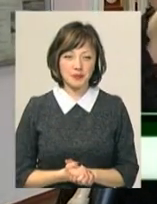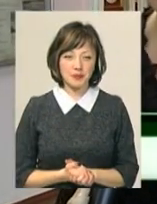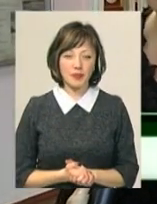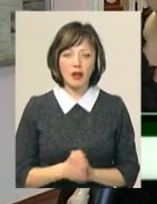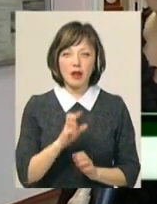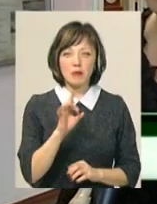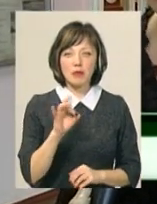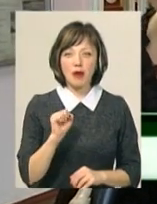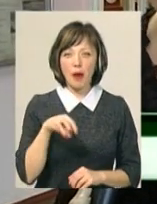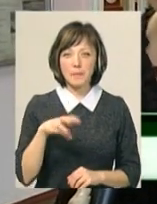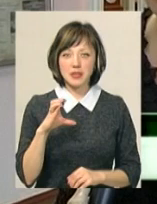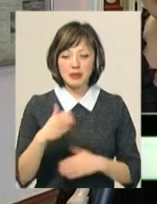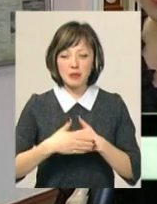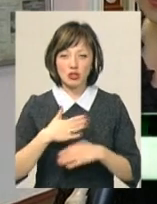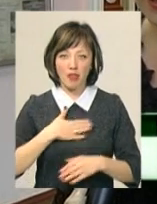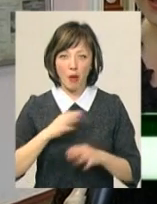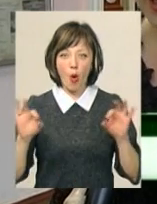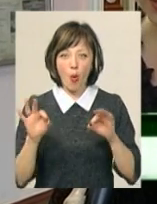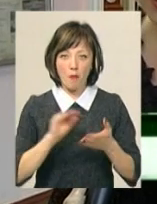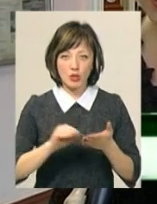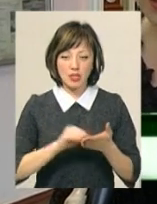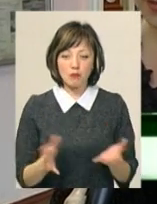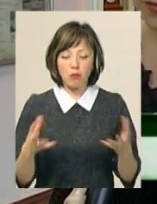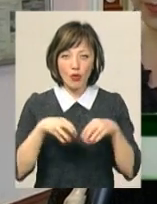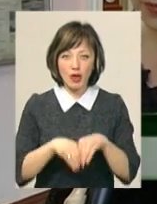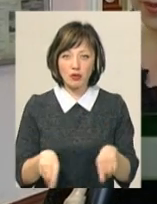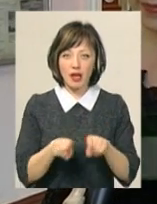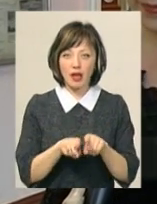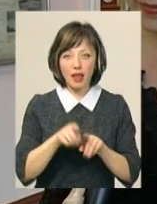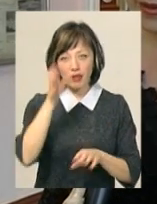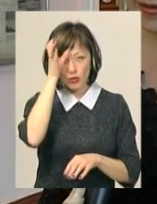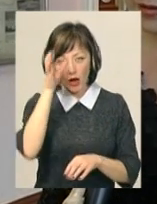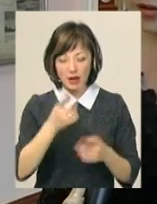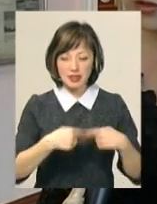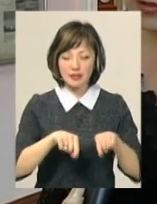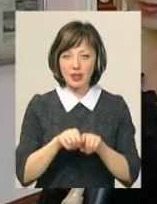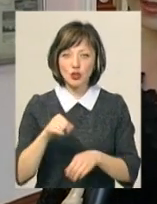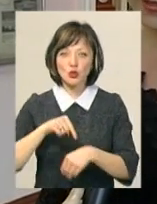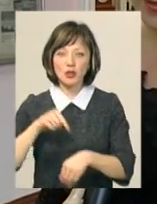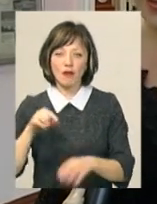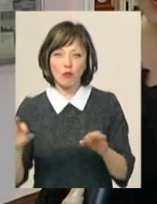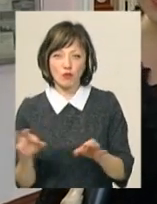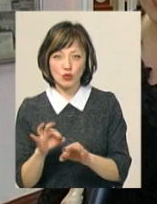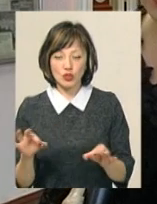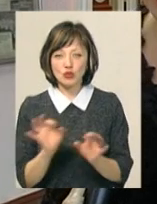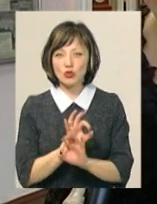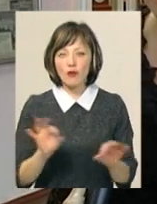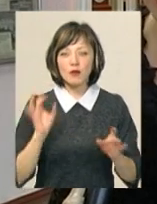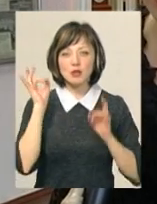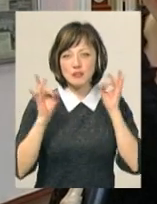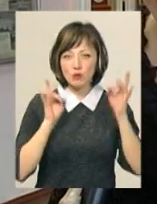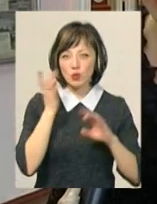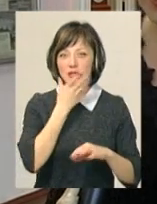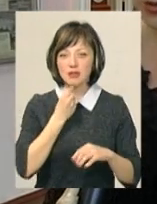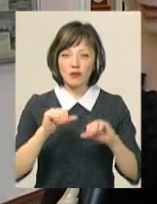Брамс – один із найближчих нам композиторів, який поєднує в собі такі інтелектуальні сфери із щуттєвою музикою, з чудовим звуком, з